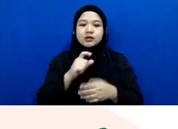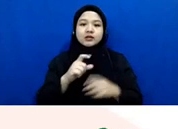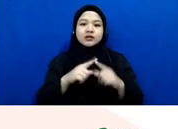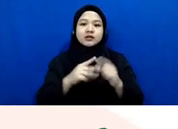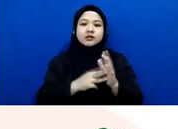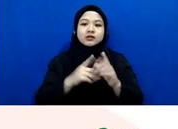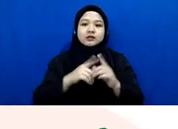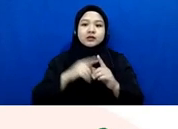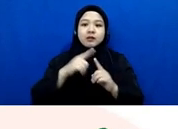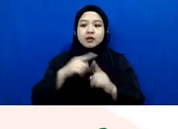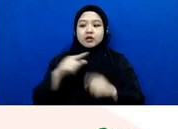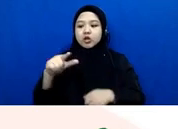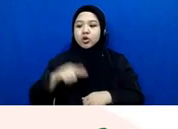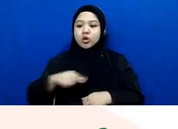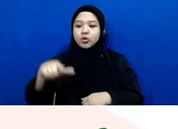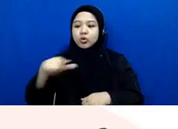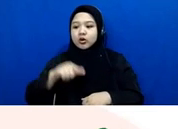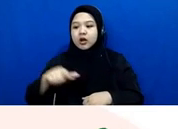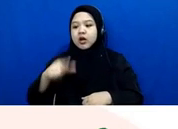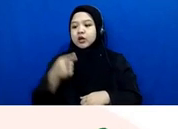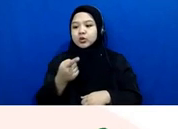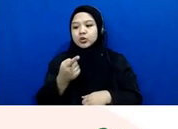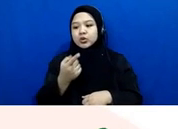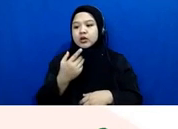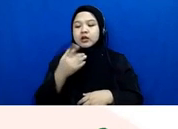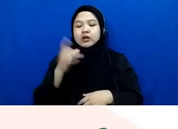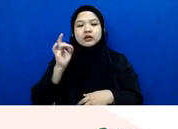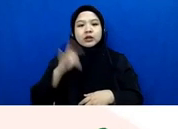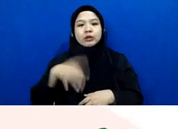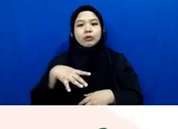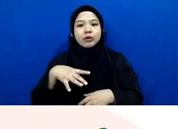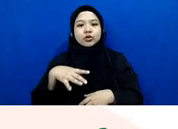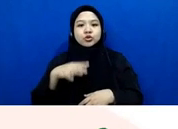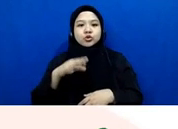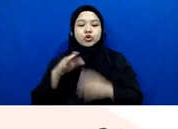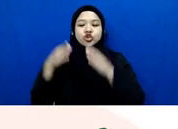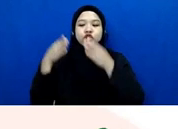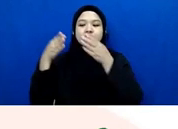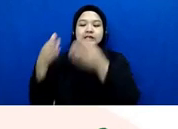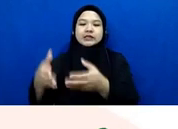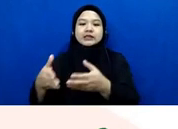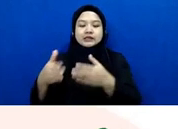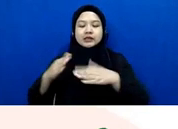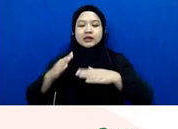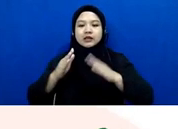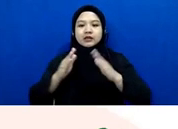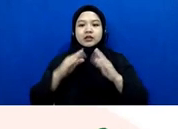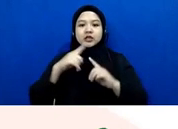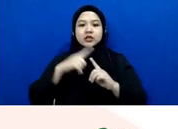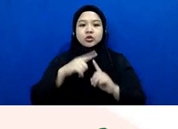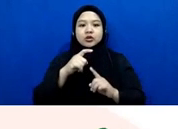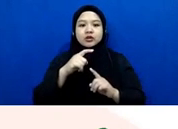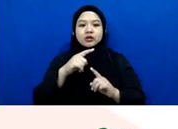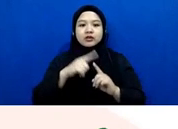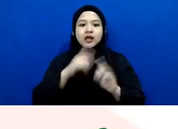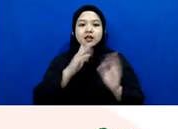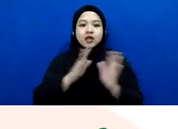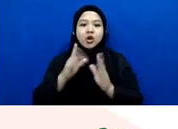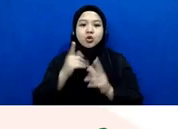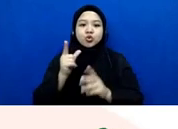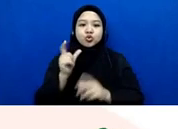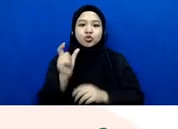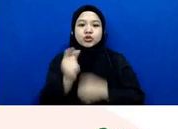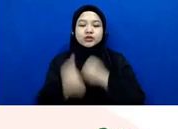misalnya itu maksudnya ke dalam jurisdiksi peradilan tata usaha negara atau singkatnya TUN tingkat pertamanya